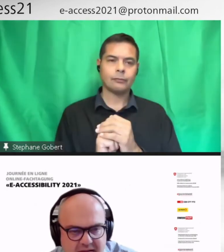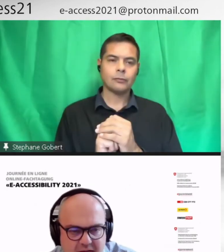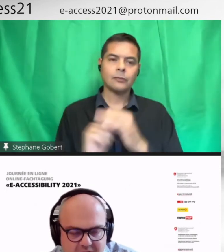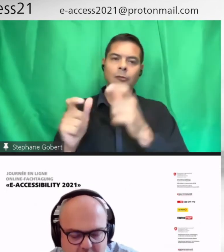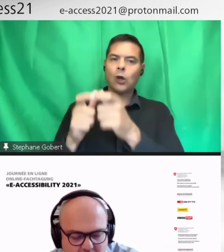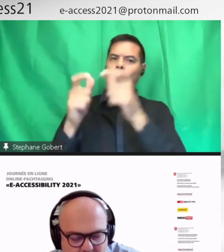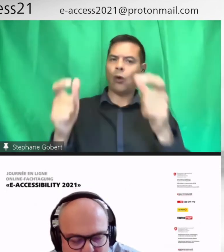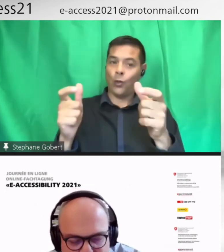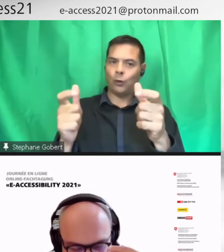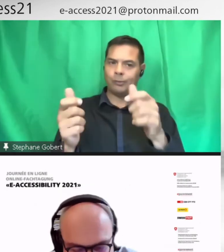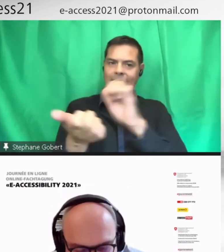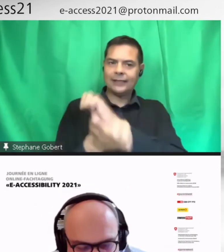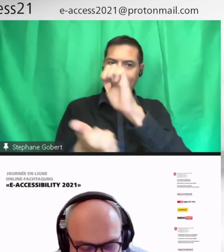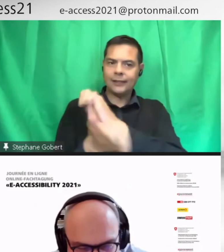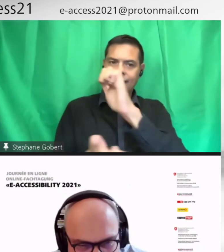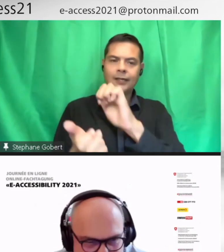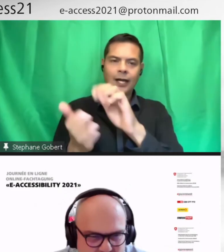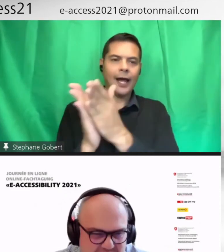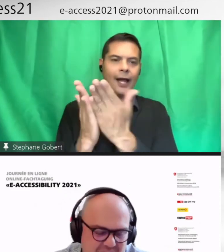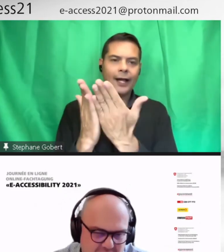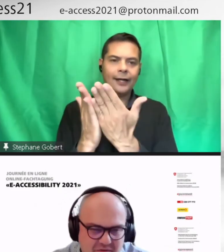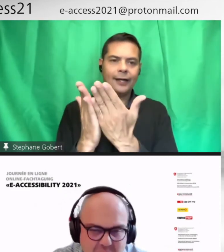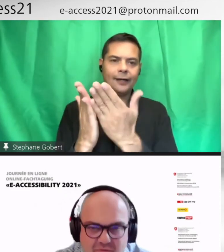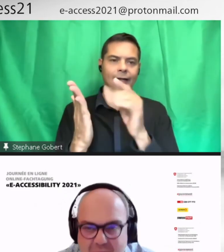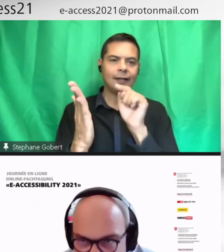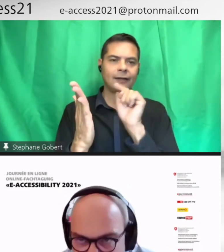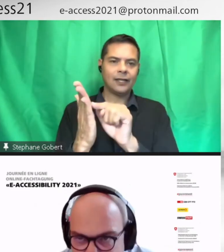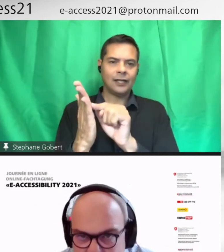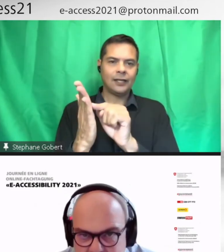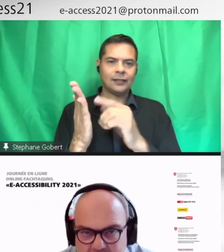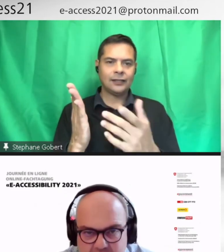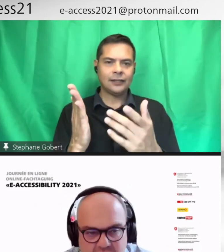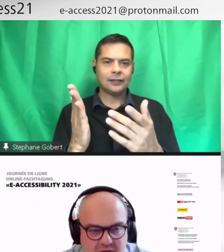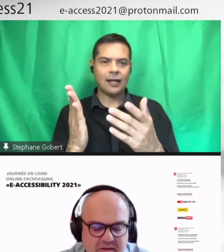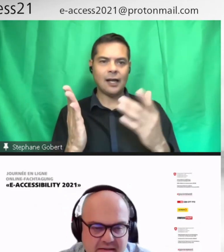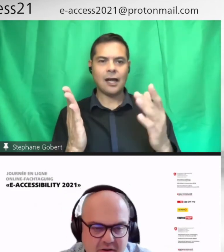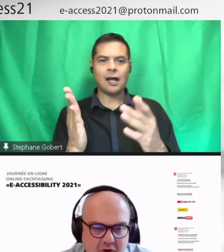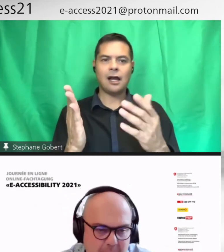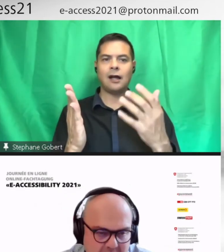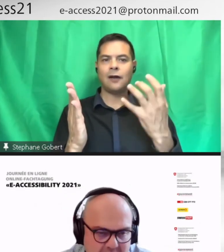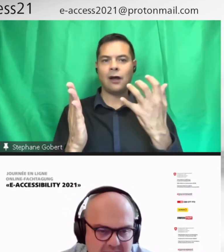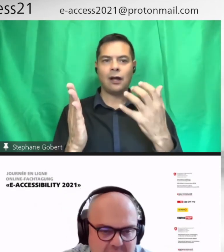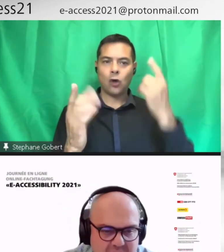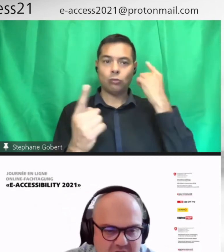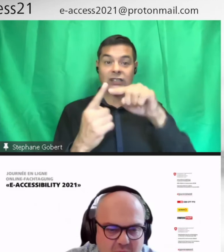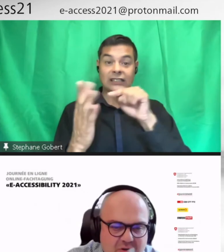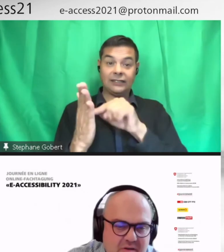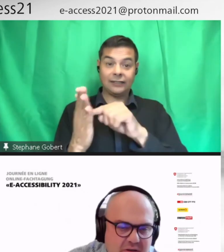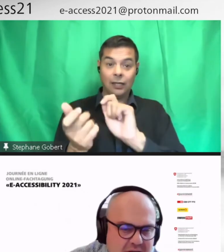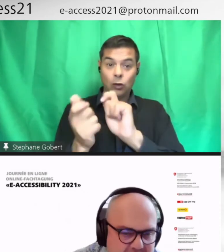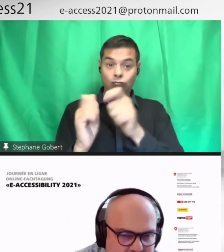pour leur idée d'avancement, c'est d'avoir des feedbacks formatifs pour l'élève. Quand il fait des erreurs, des aménagements